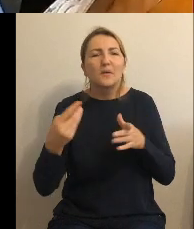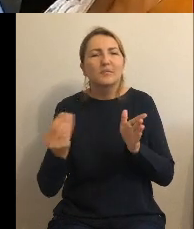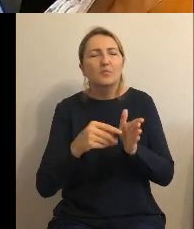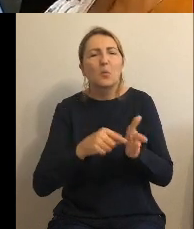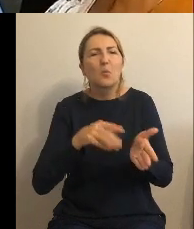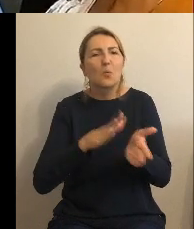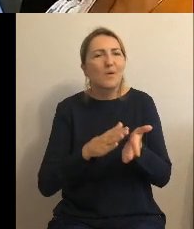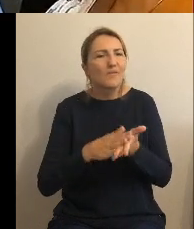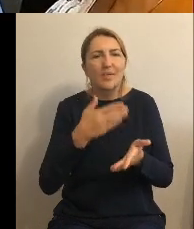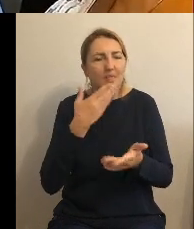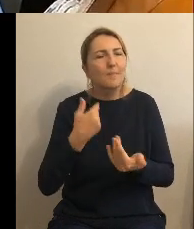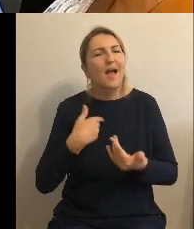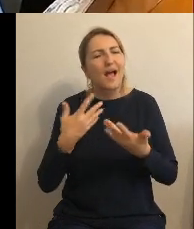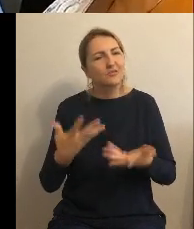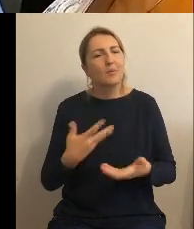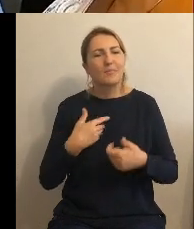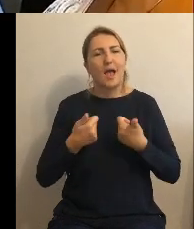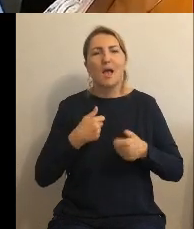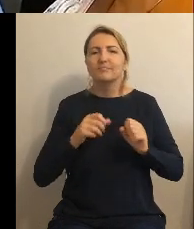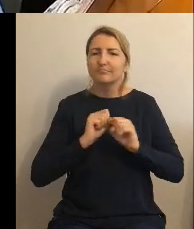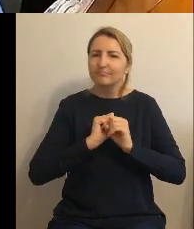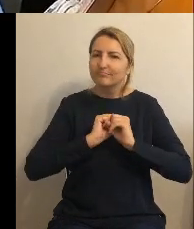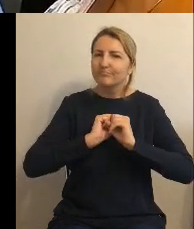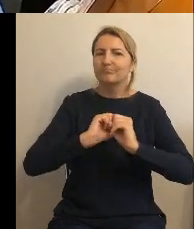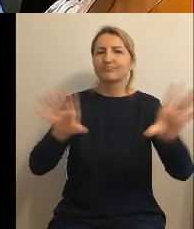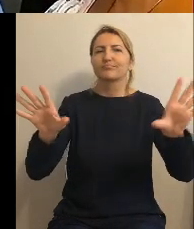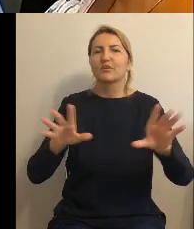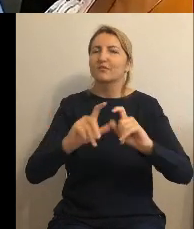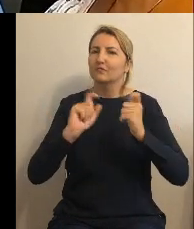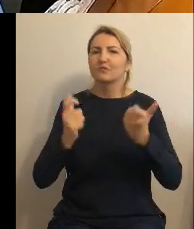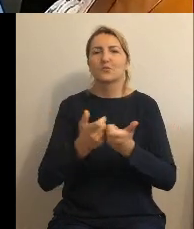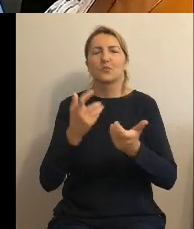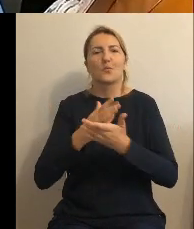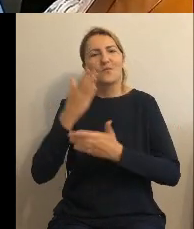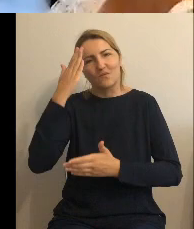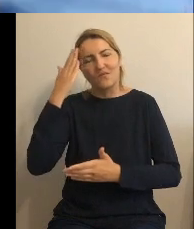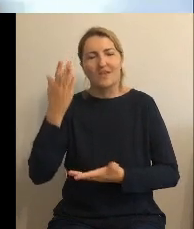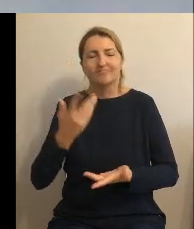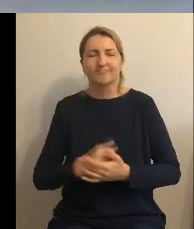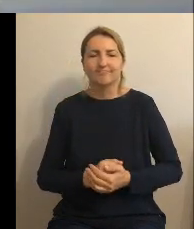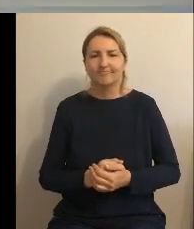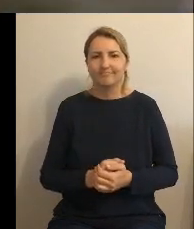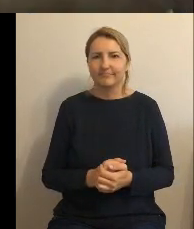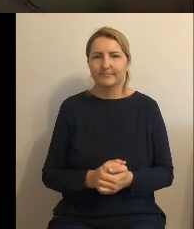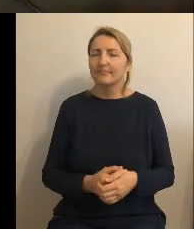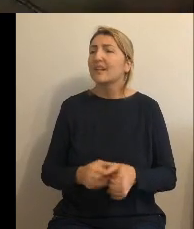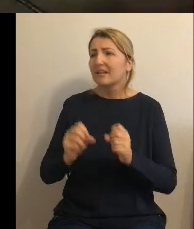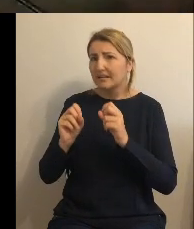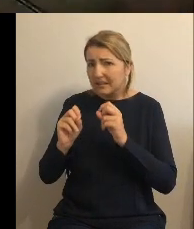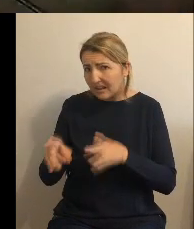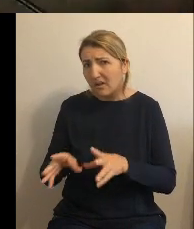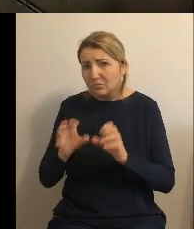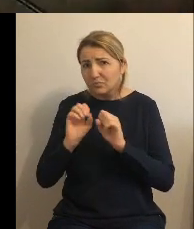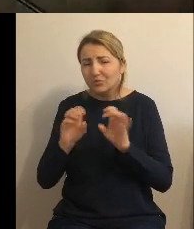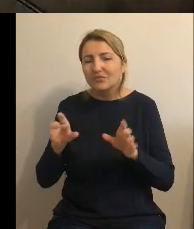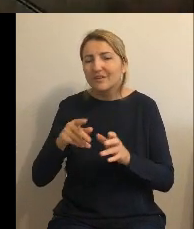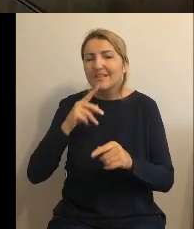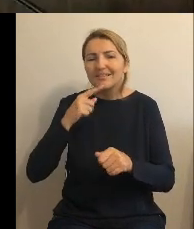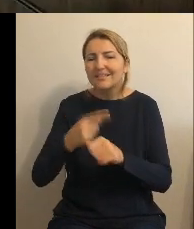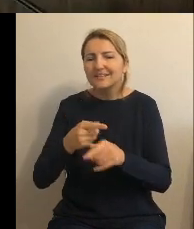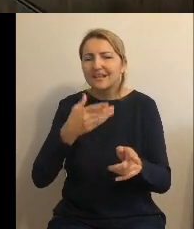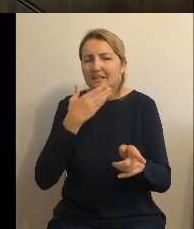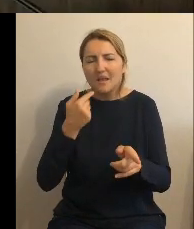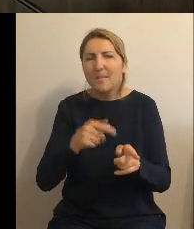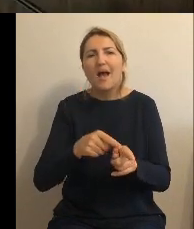powiem, już fonetycznie to zapisane. Tak, bo w decyzji nie jest wskazane, ale we wniosku jest wskazane, jak składamy,